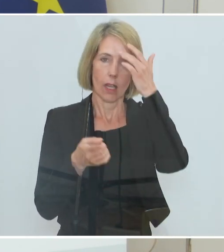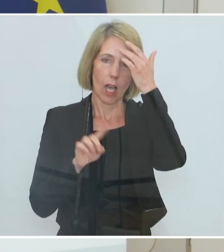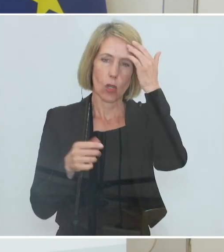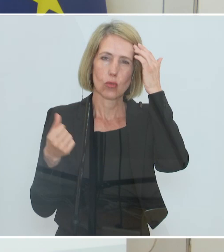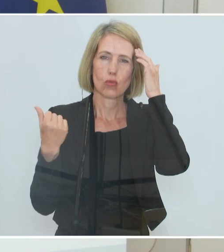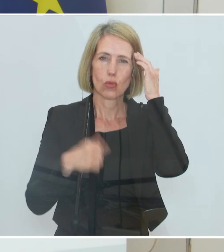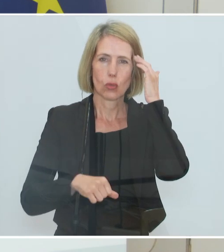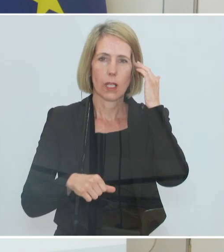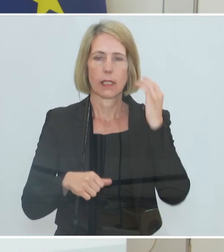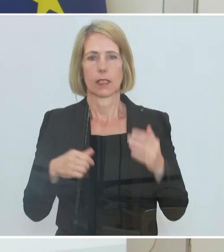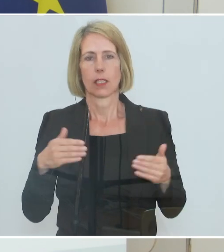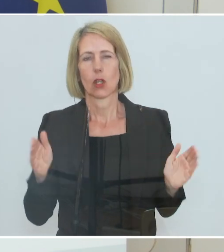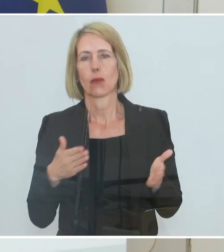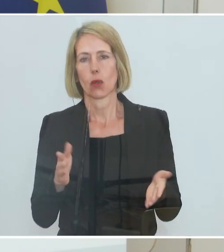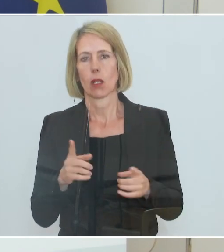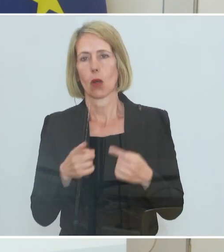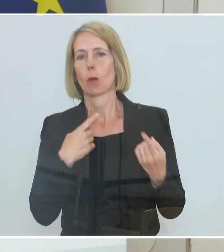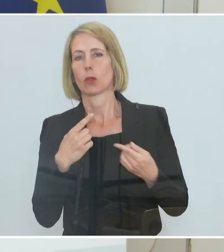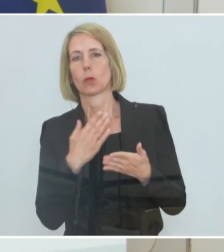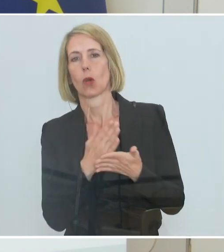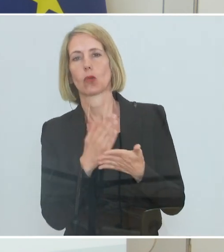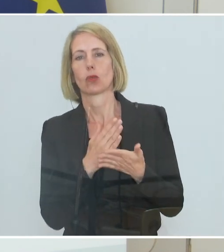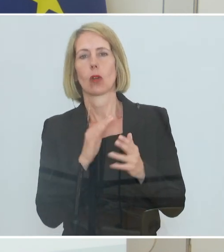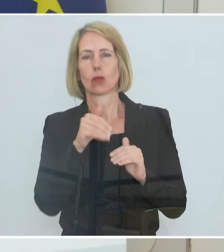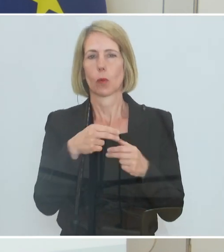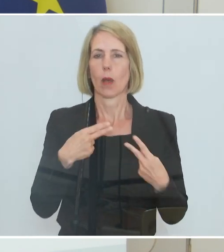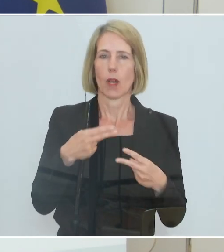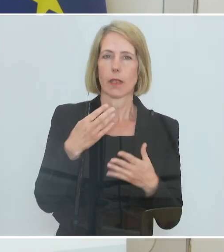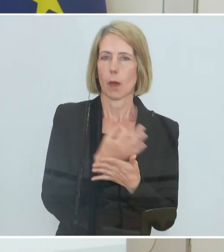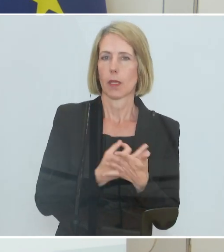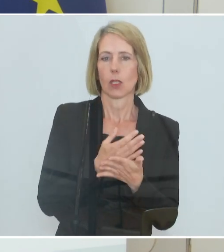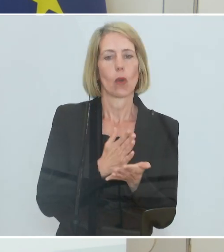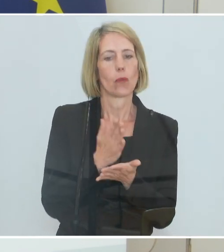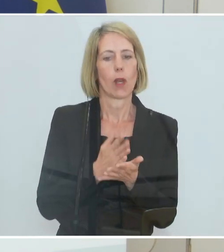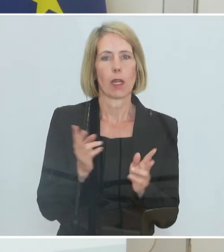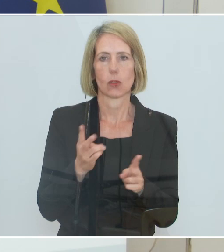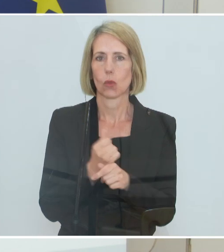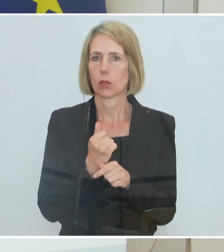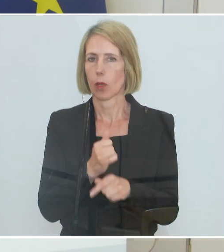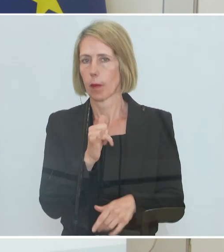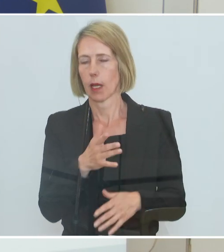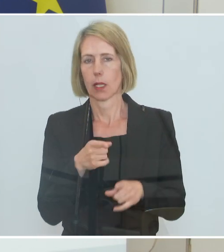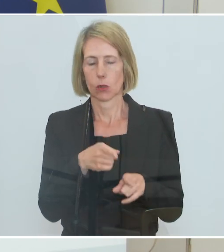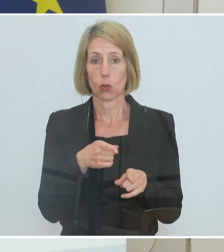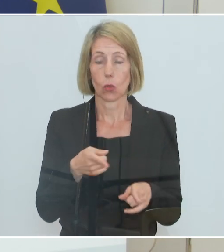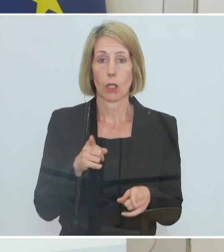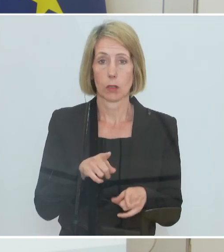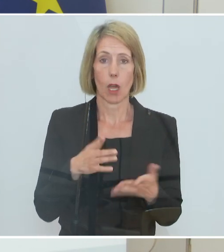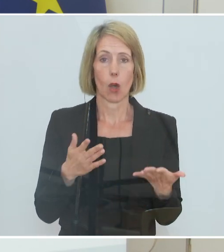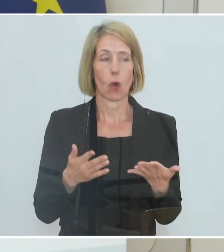zusätzliche Förderung von Weiterbildung während der Kurzarbeit, indem man dort dann andere